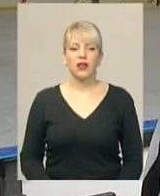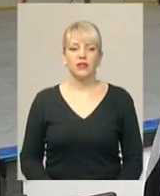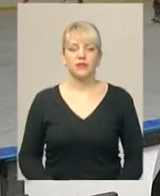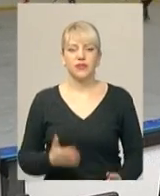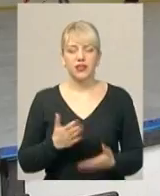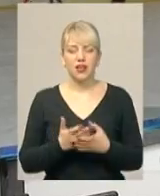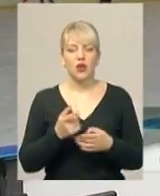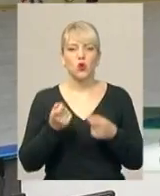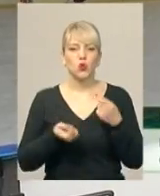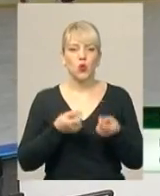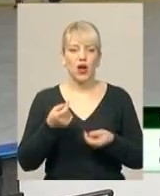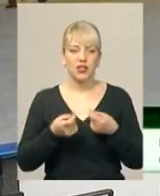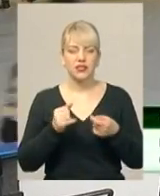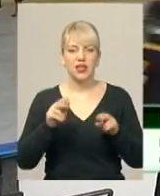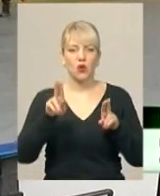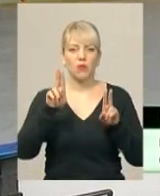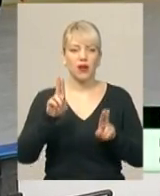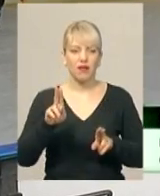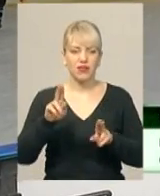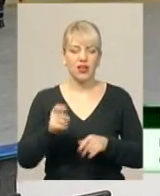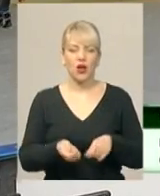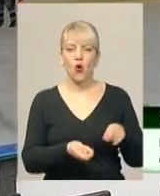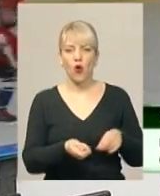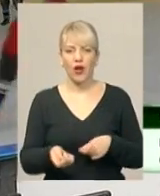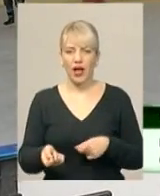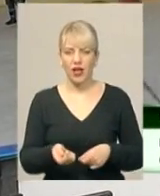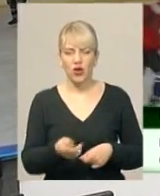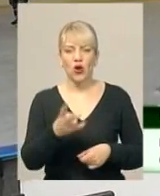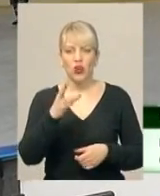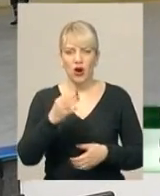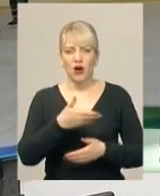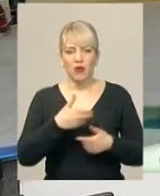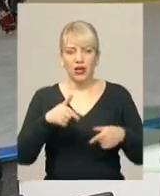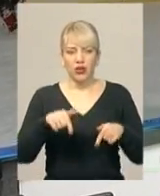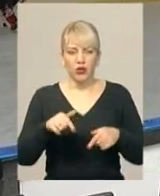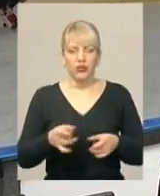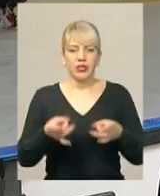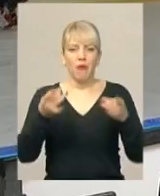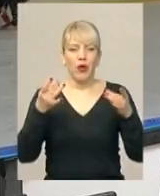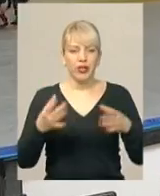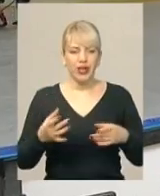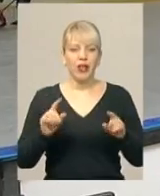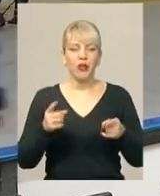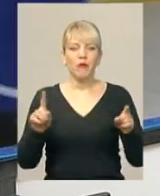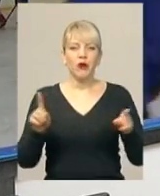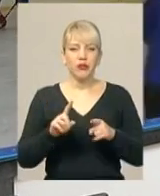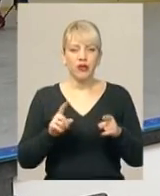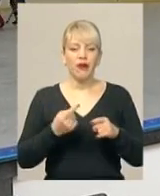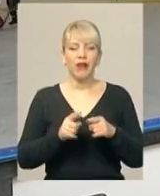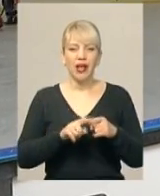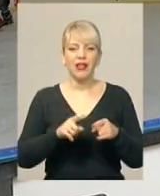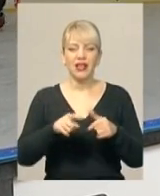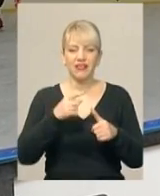нюанси у правилах хокею, але ми тут трошки спростили, тому що зато вона і